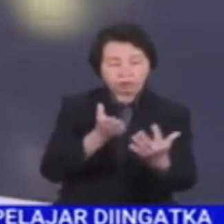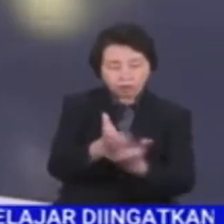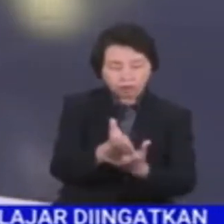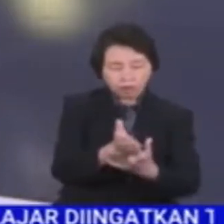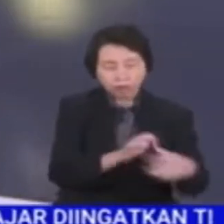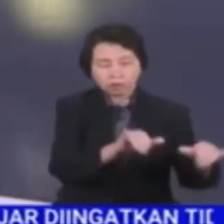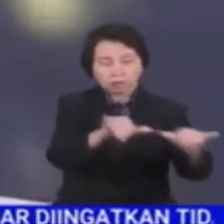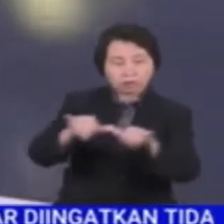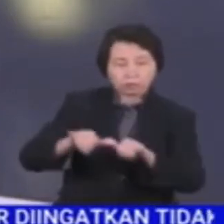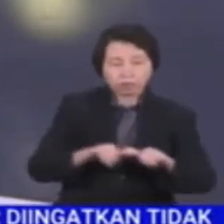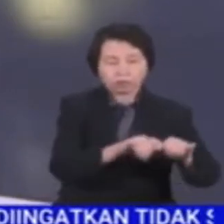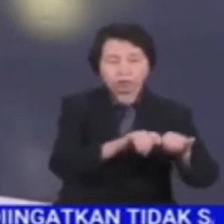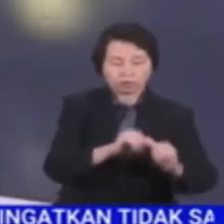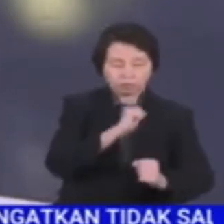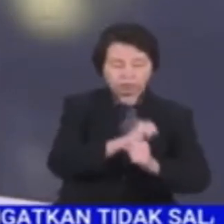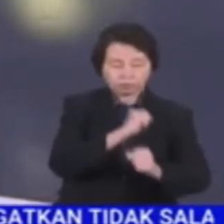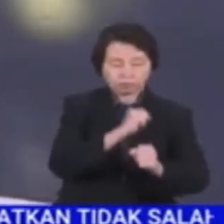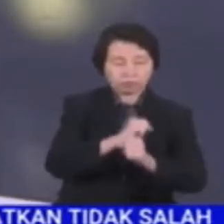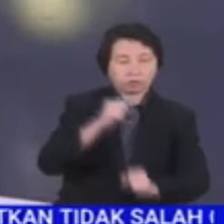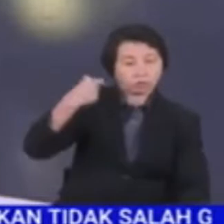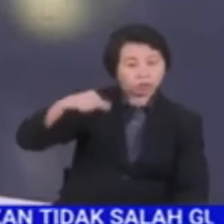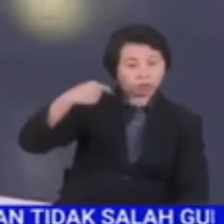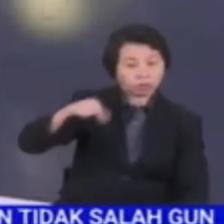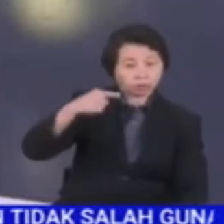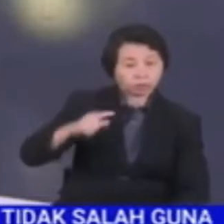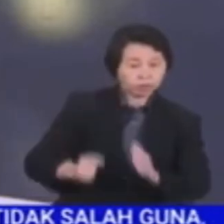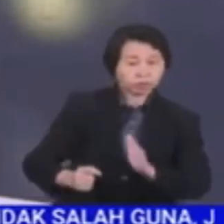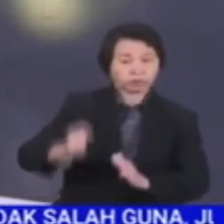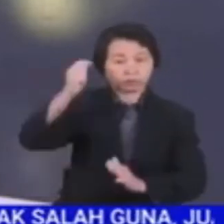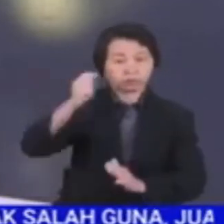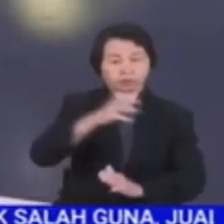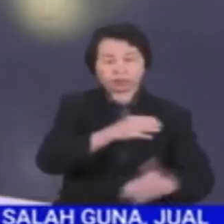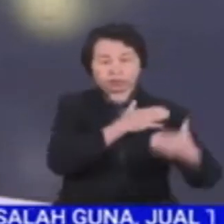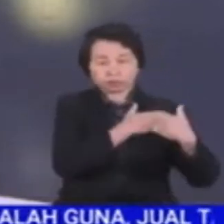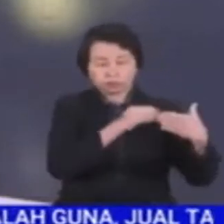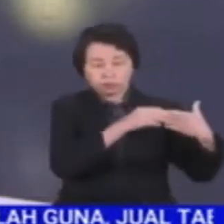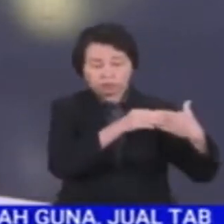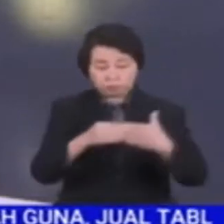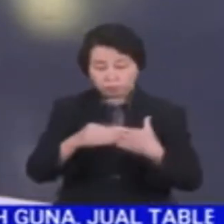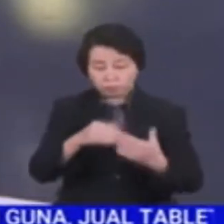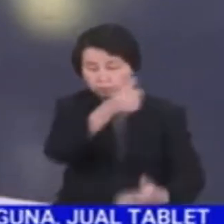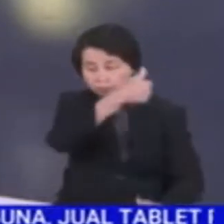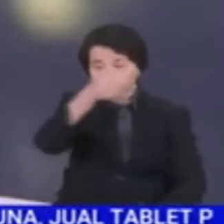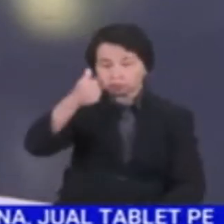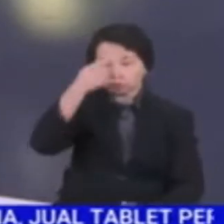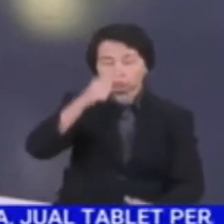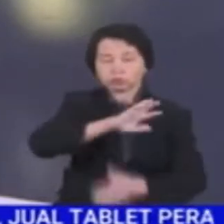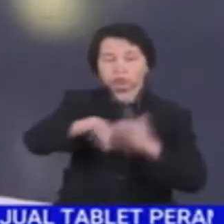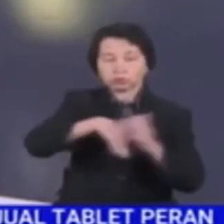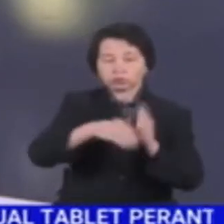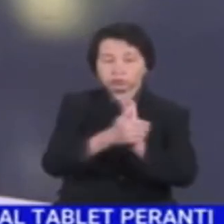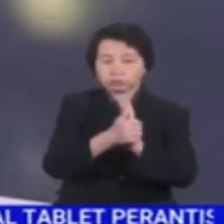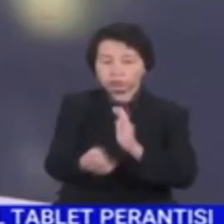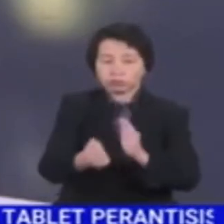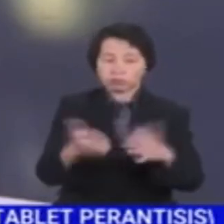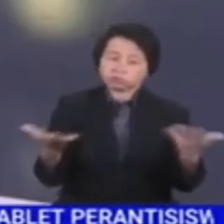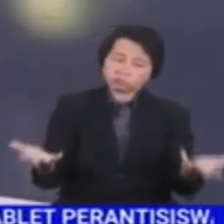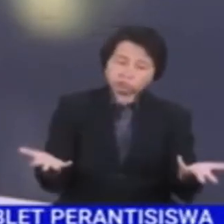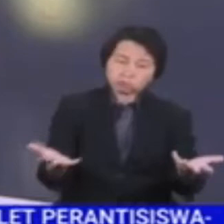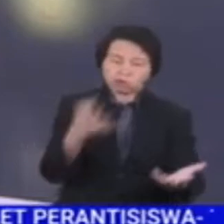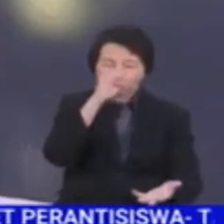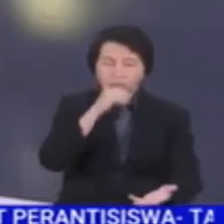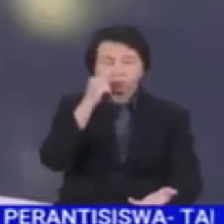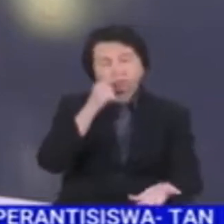saksama kepada pekerjaan berkualiti tinggi dan jawatan kepimpinan tertinggi untuk semua bakat tanpa mengira